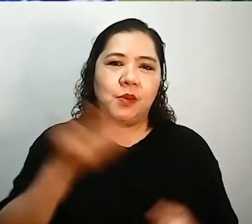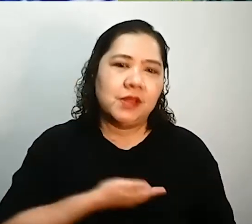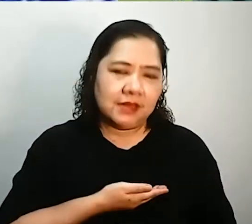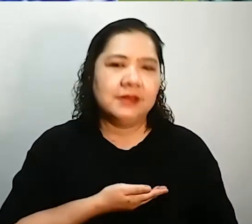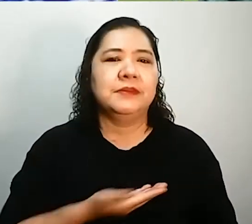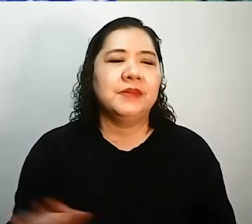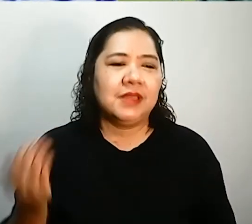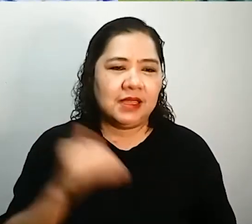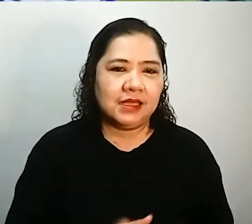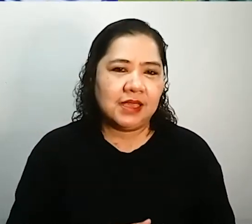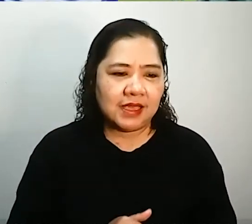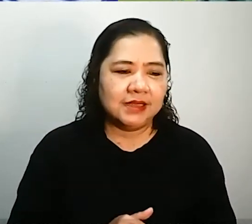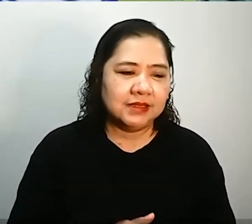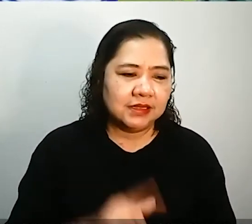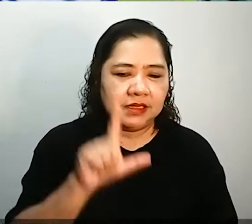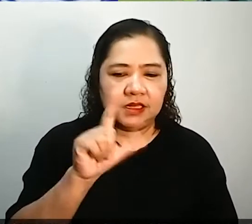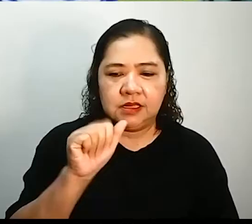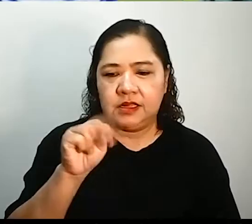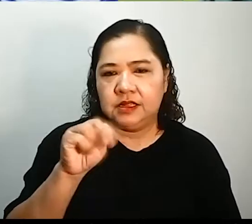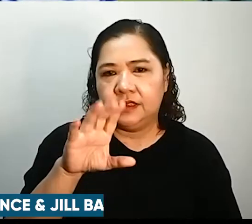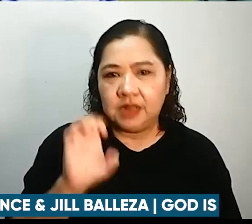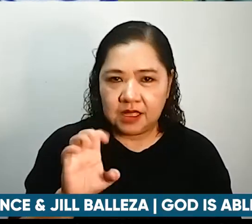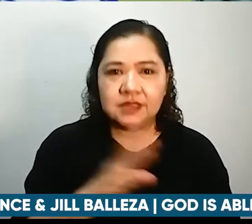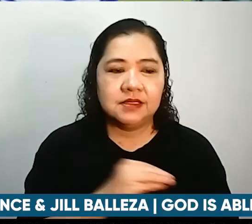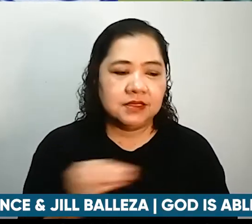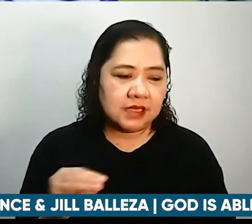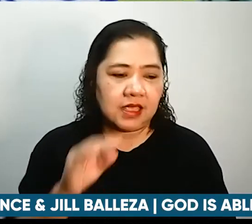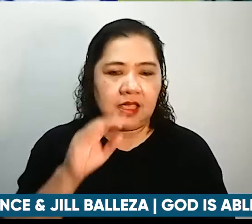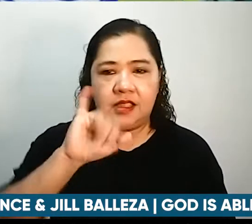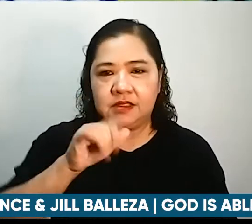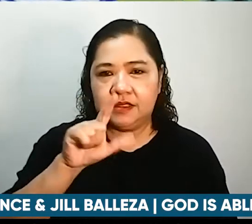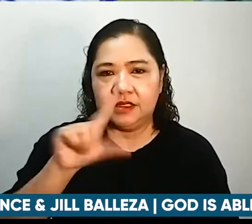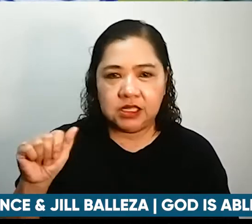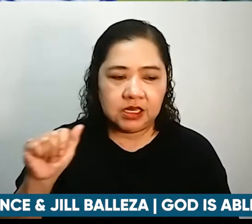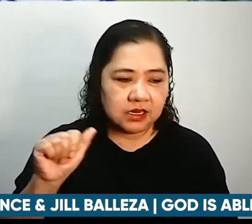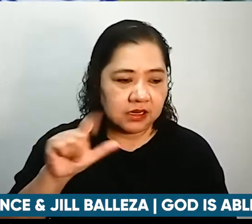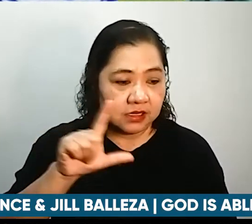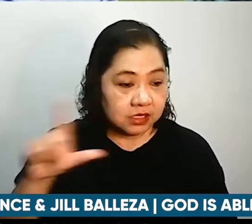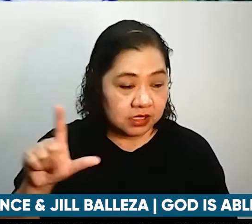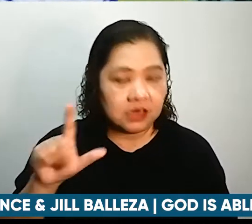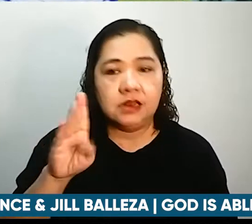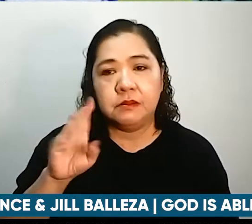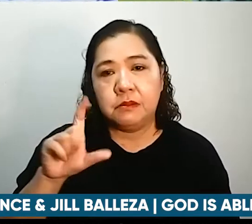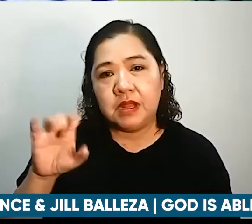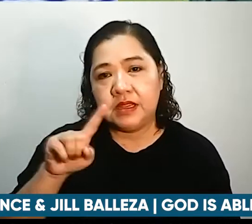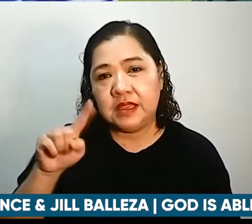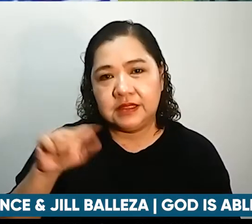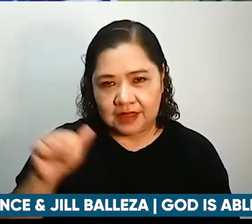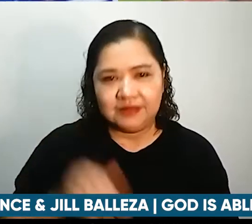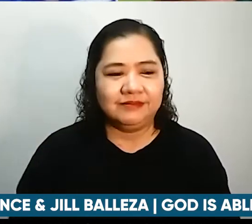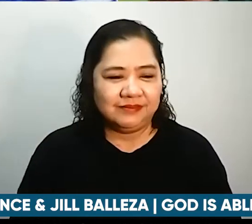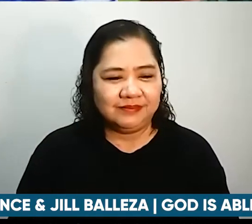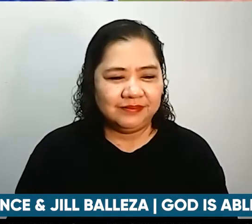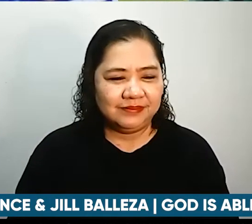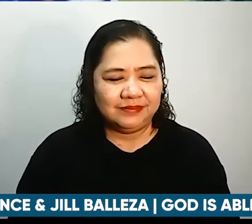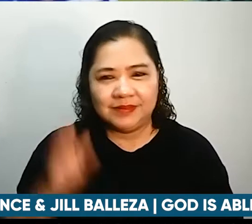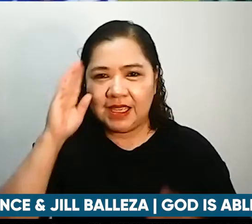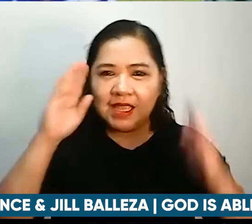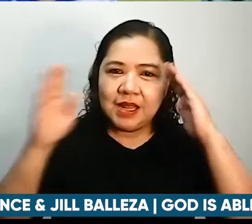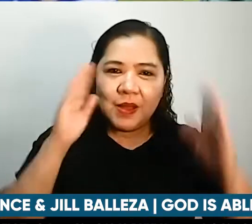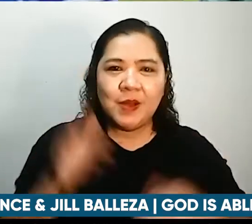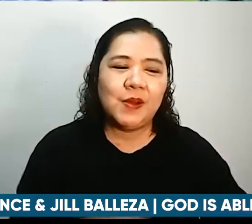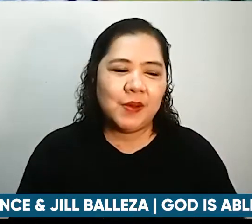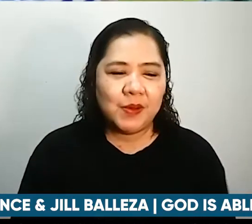welcome Kuya Lance and Ati Jill Baliesa. Good day. Welcome po. Hello po. Good day po. Good